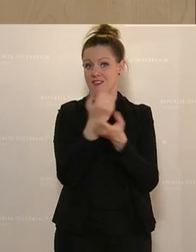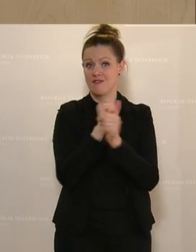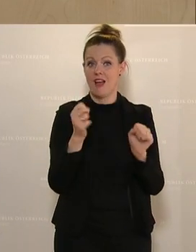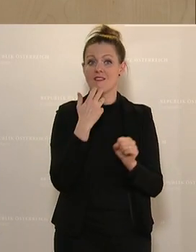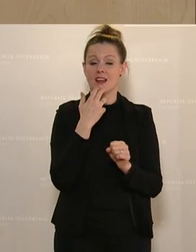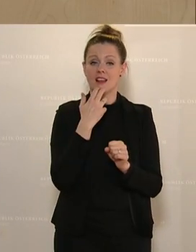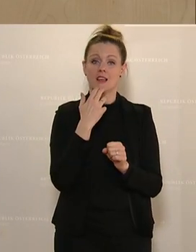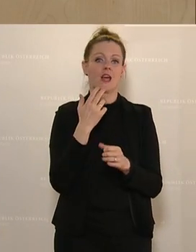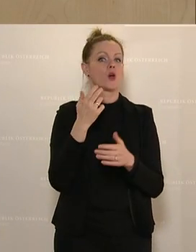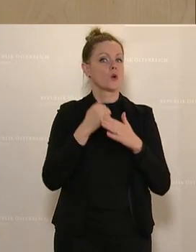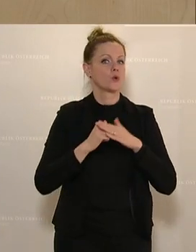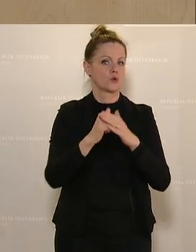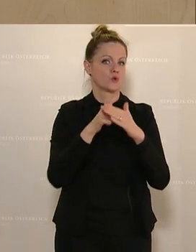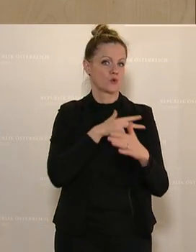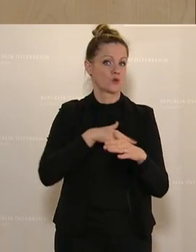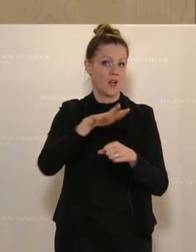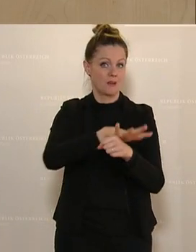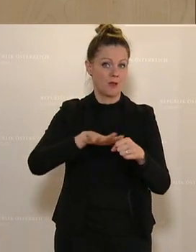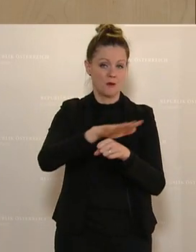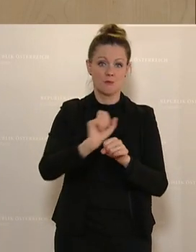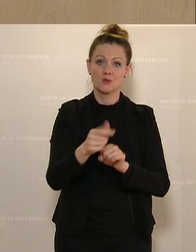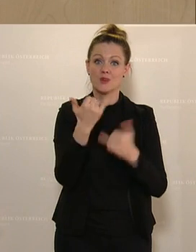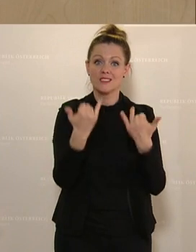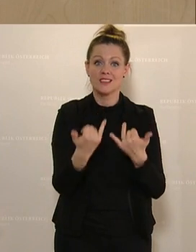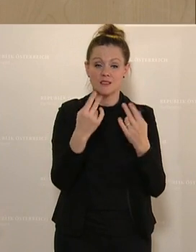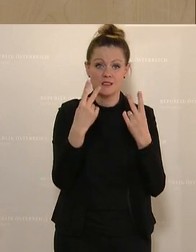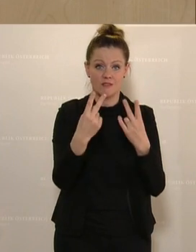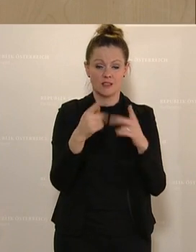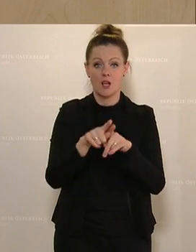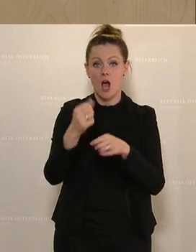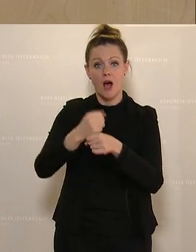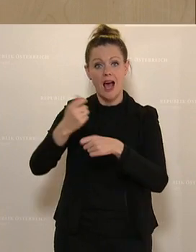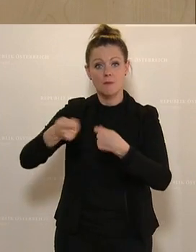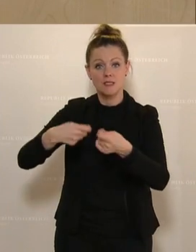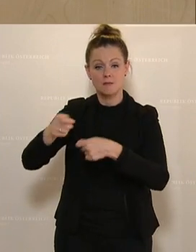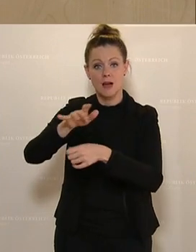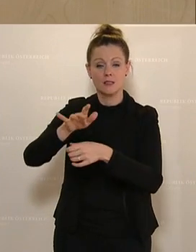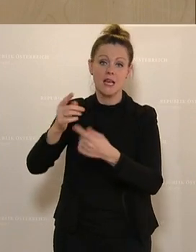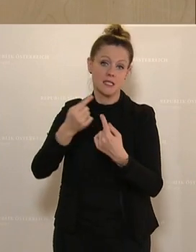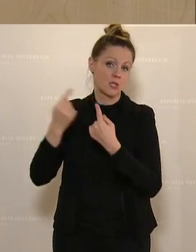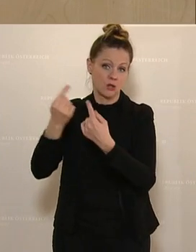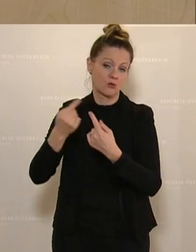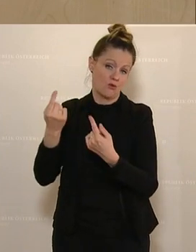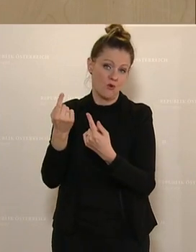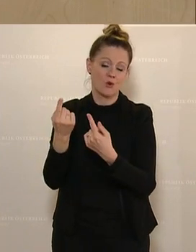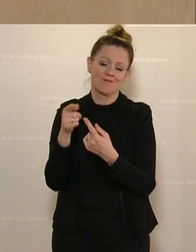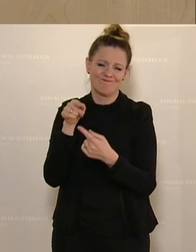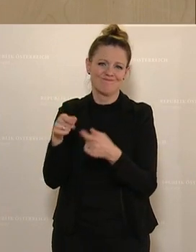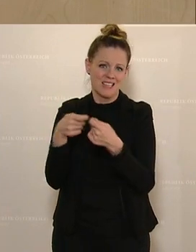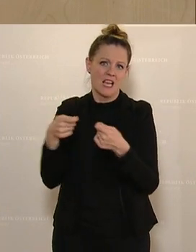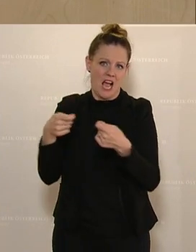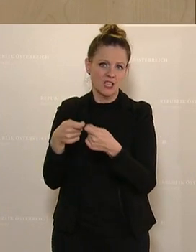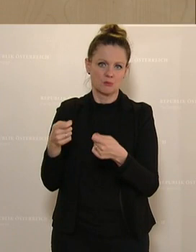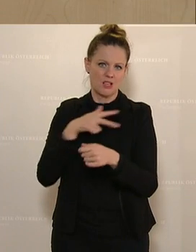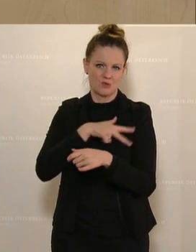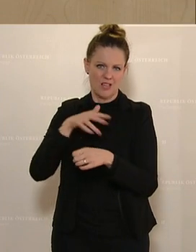freiwillige Unterstützung im sozialen Bereich gerade derzeit ist, die Arbeitsmarktsituation im sozialen Bereich angespannt ist